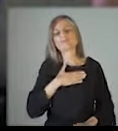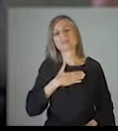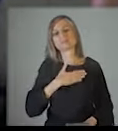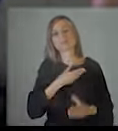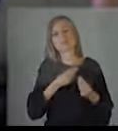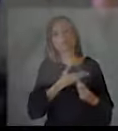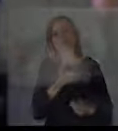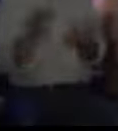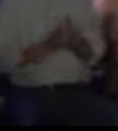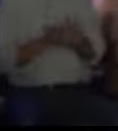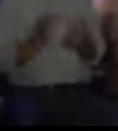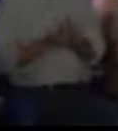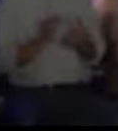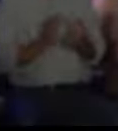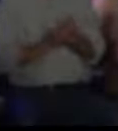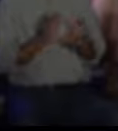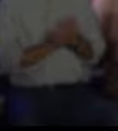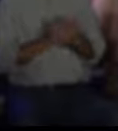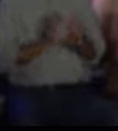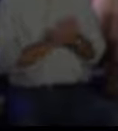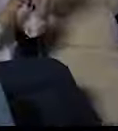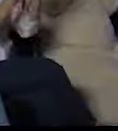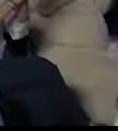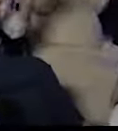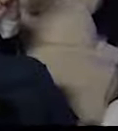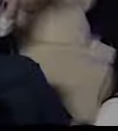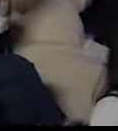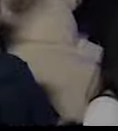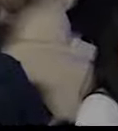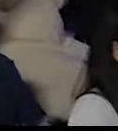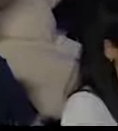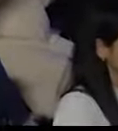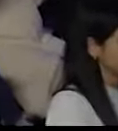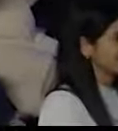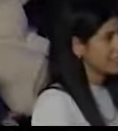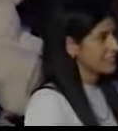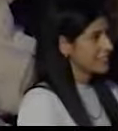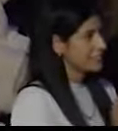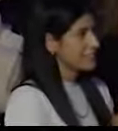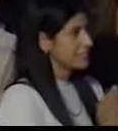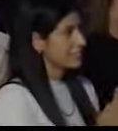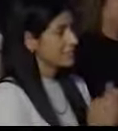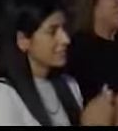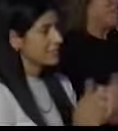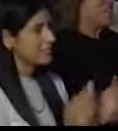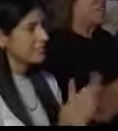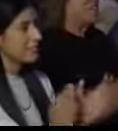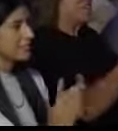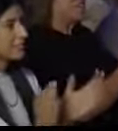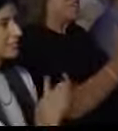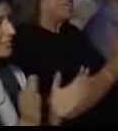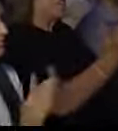αξιώματα δηλώντας παράλληλα ότι αναγνωρίζει την συνεισφορά όλων των προέδρων της Κυπριακής Δημοκρατίας στην οικοδόμηση της σύγχρονης Κύπρου.